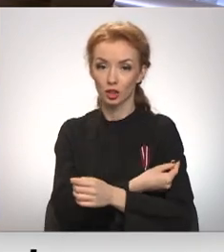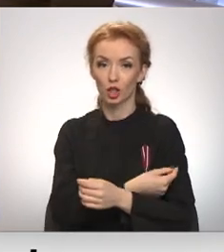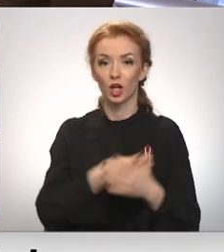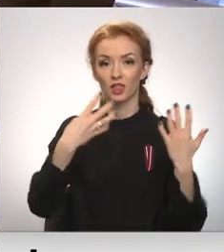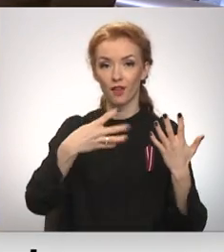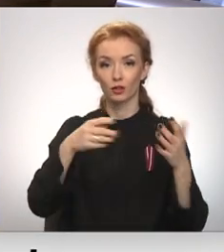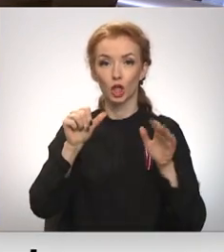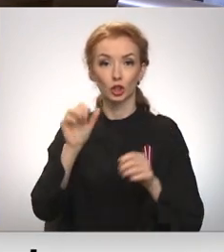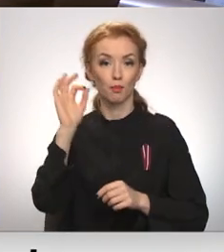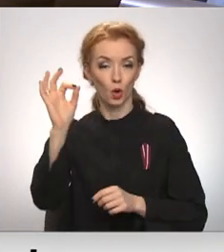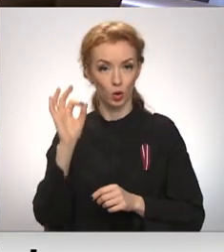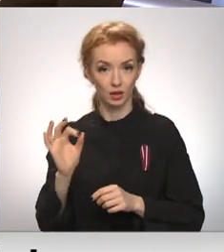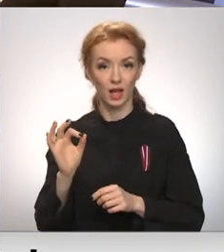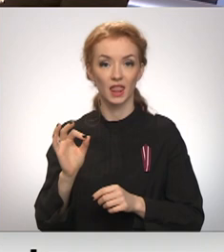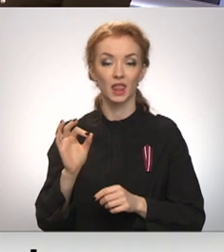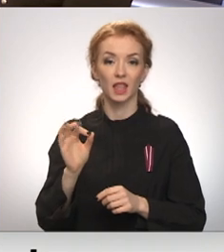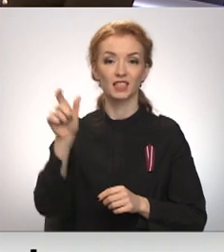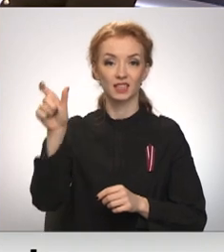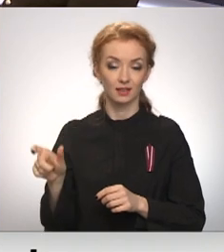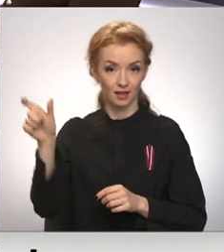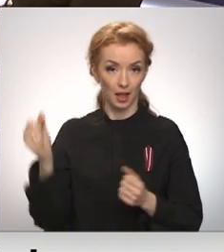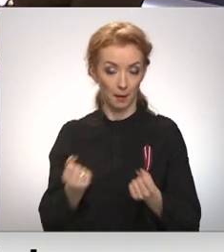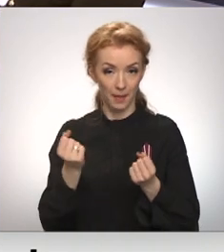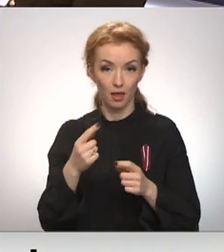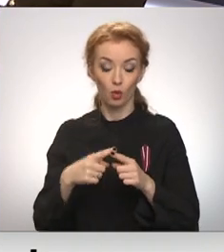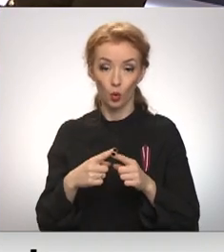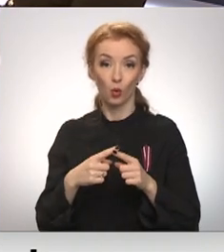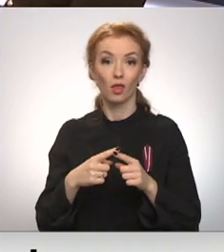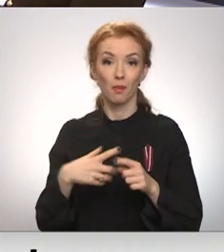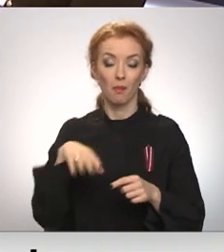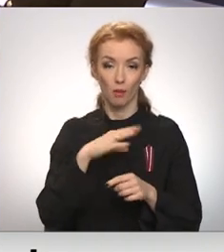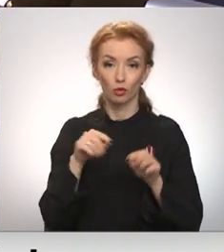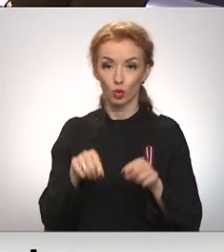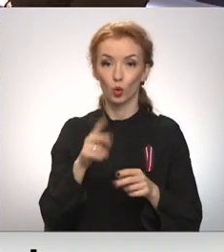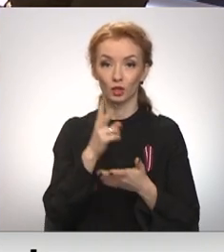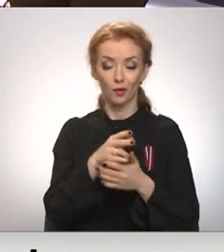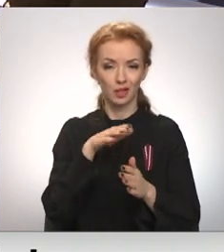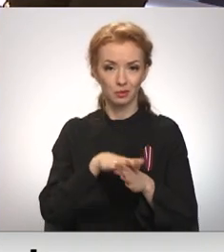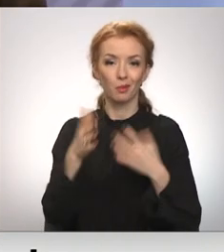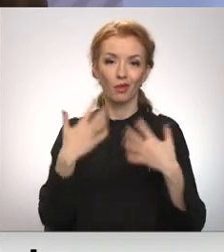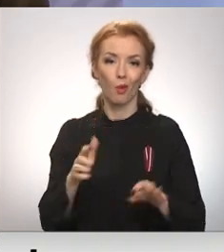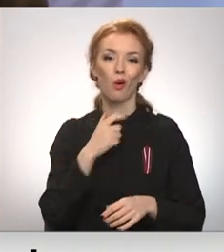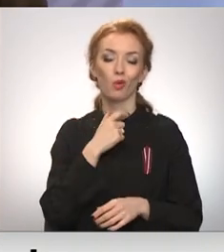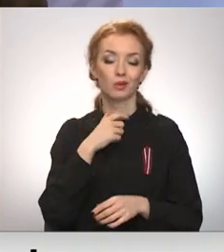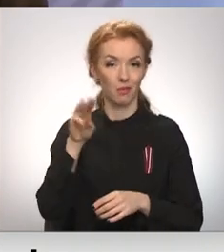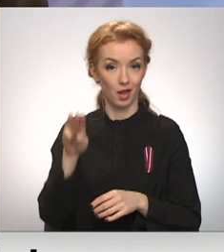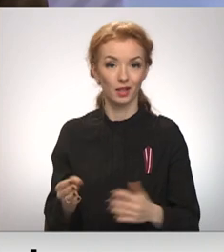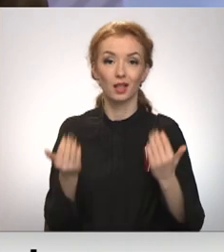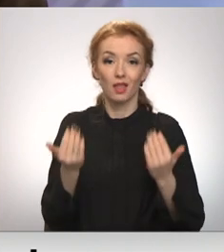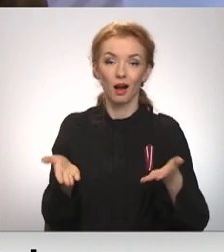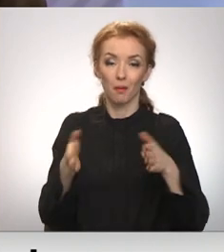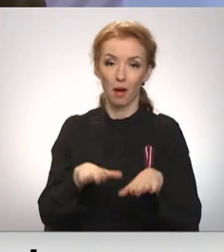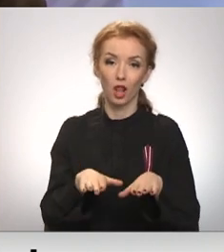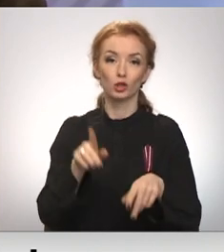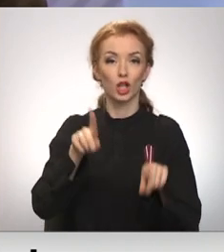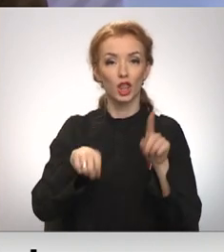96% cīvilo darbinieku. Īstnībā mēs šo uzdevumu izpildījām augustā. Tagad ir palikuši